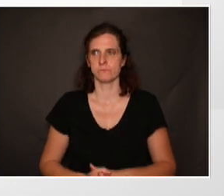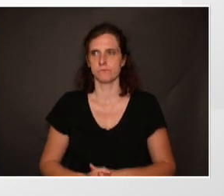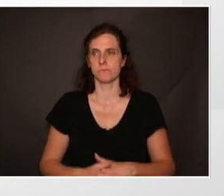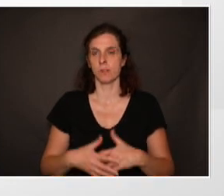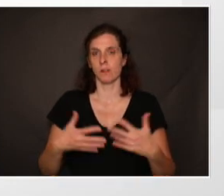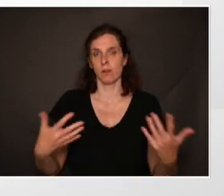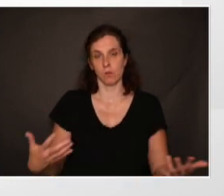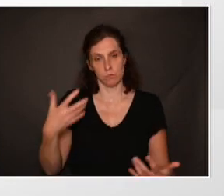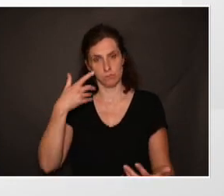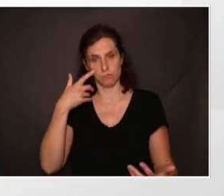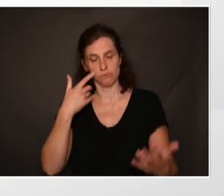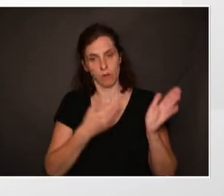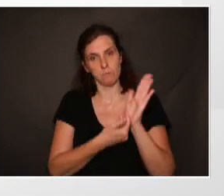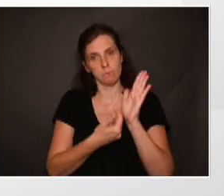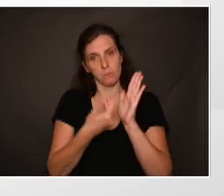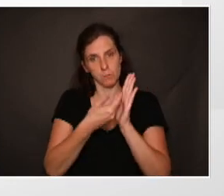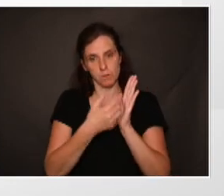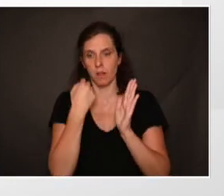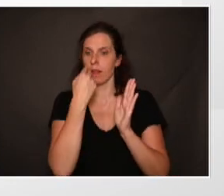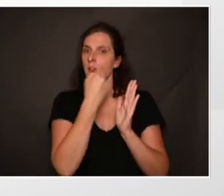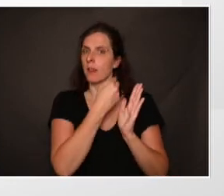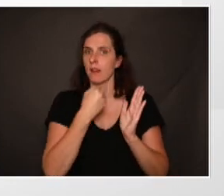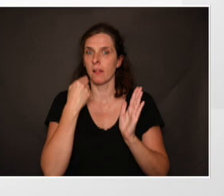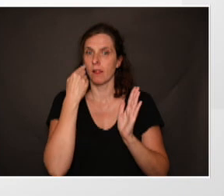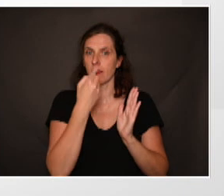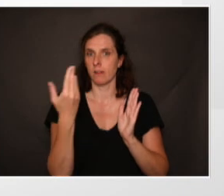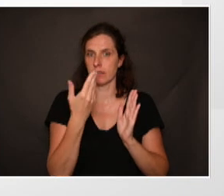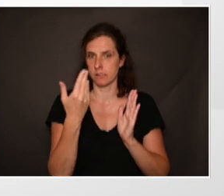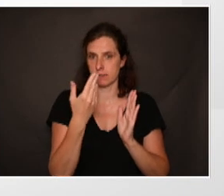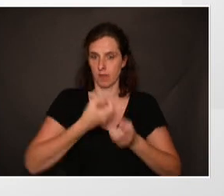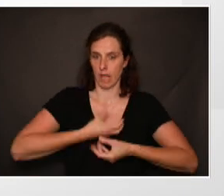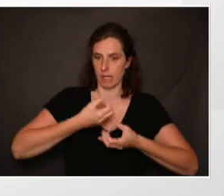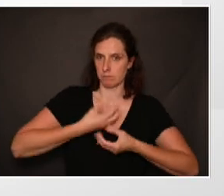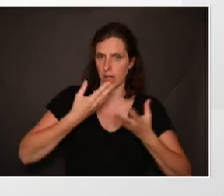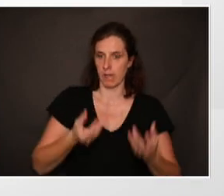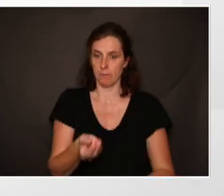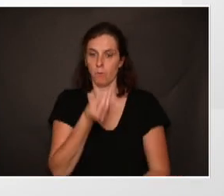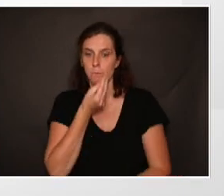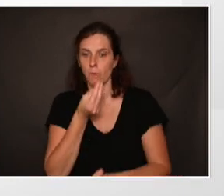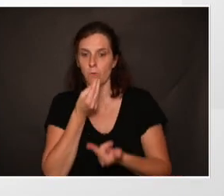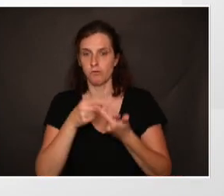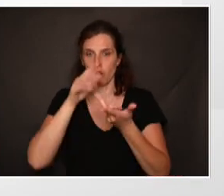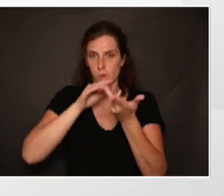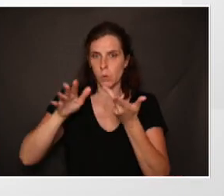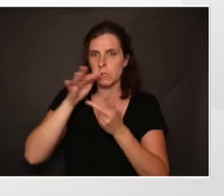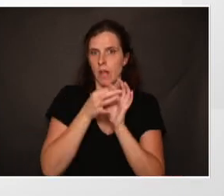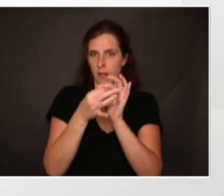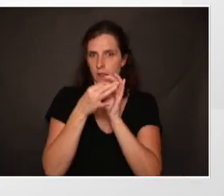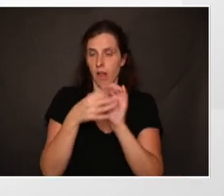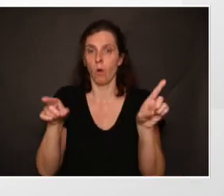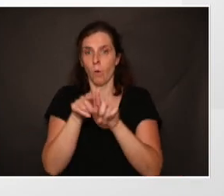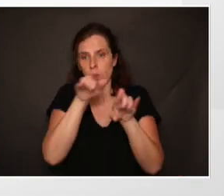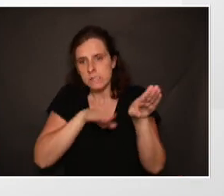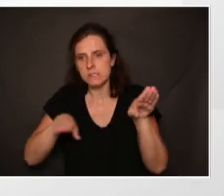Donc, on l'a vu, la sphère buccodentaire permet de s'exprimer, de s'alimenter, de socialiser mais c'est